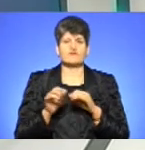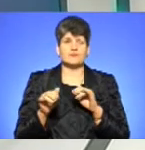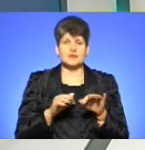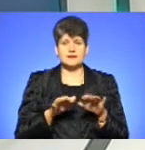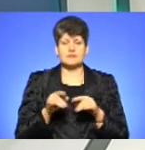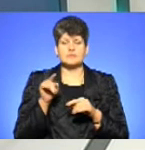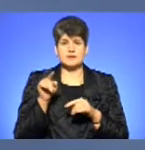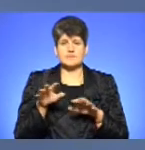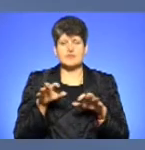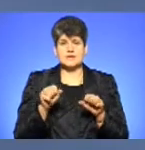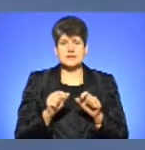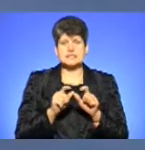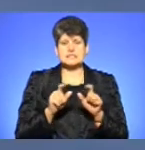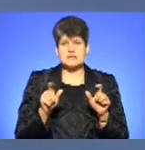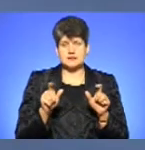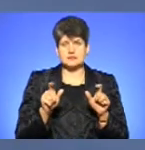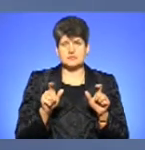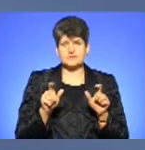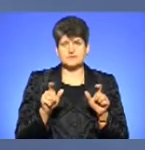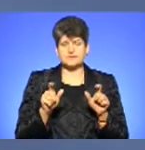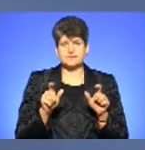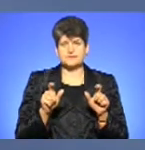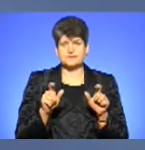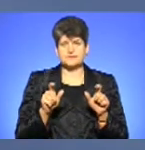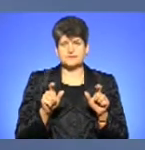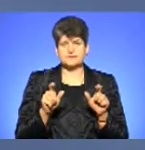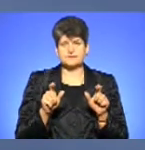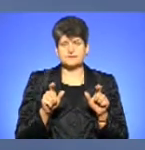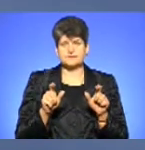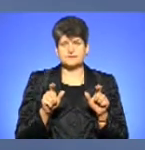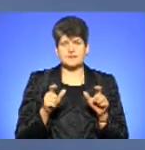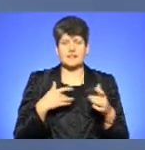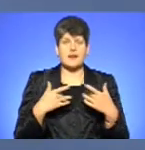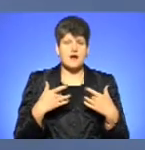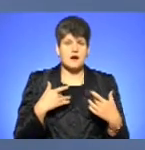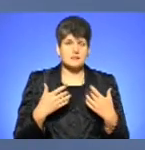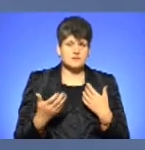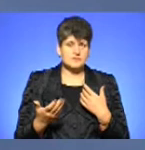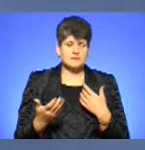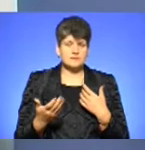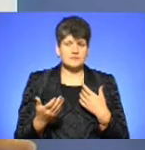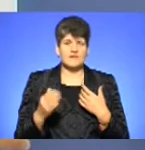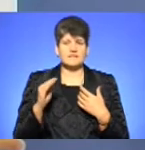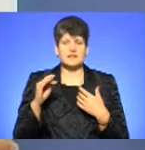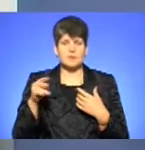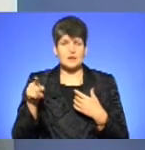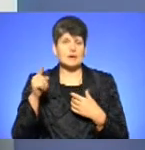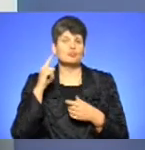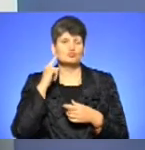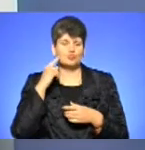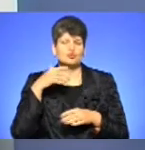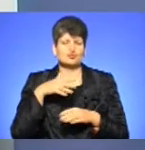Там власники закладів, театрів, філармонії, їх почули.